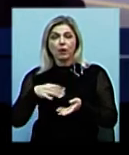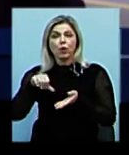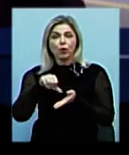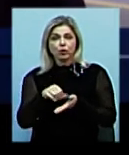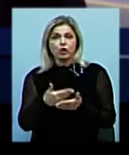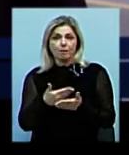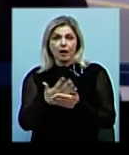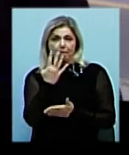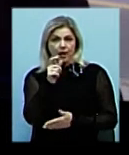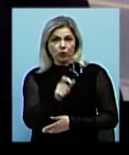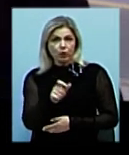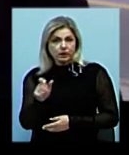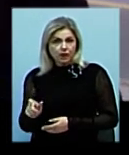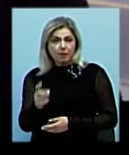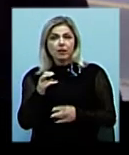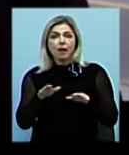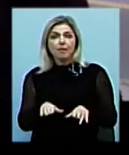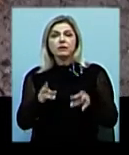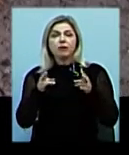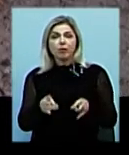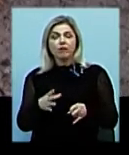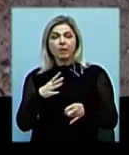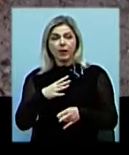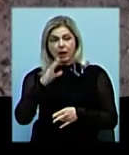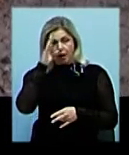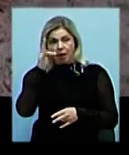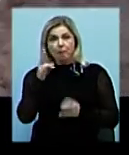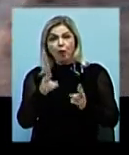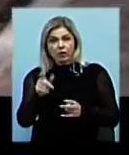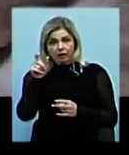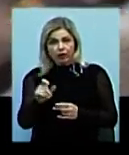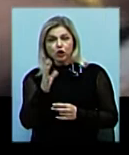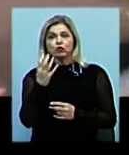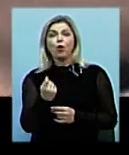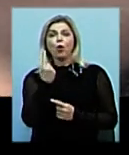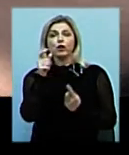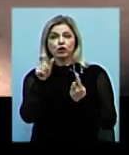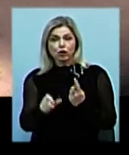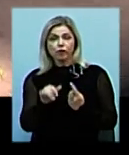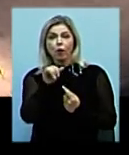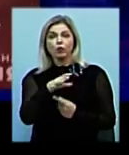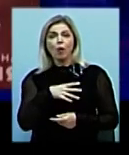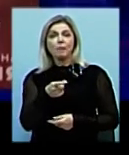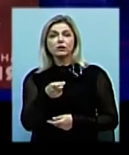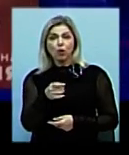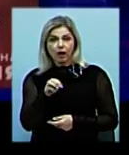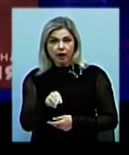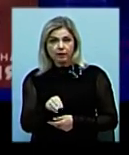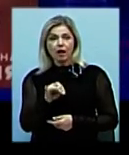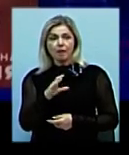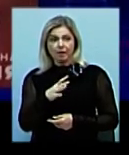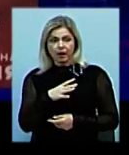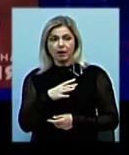участь близько п'яти осіб. На місце події перебував потерпілий, також ще один чоловік, при ньому був пістолет. Попередньо